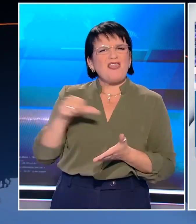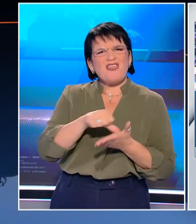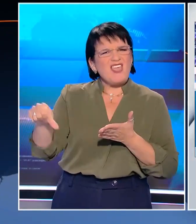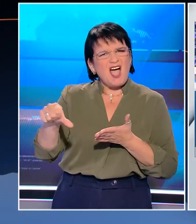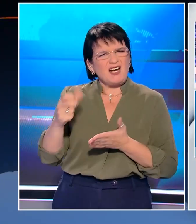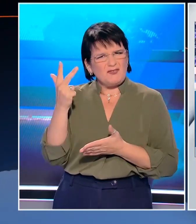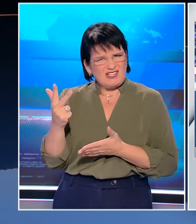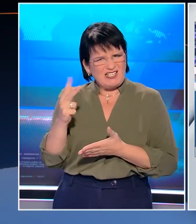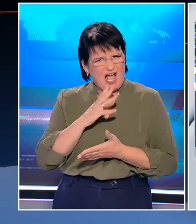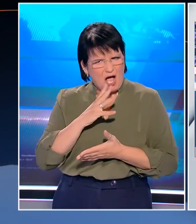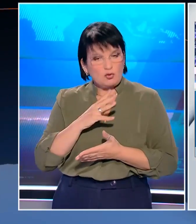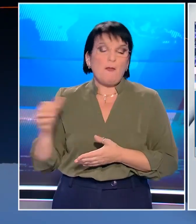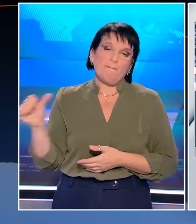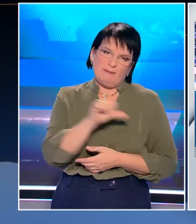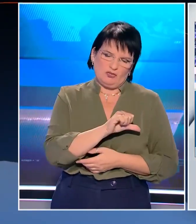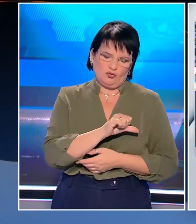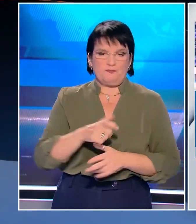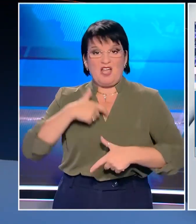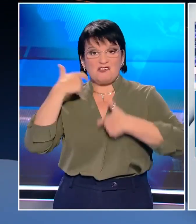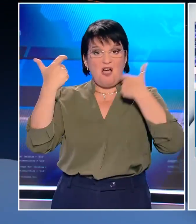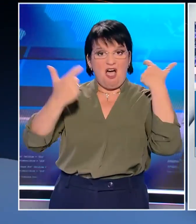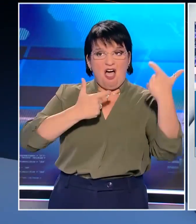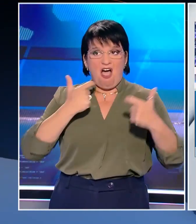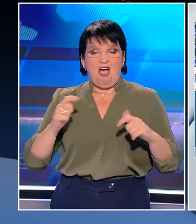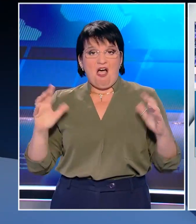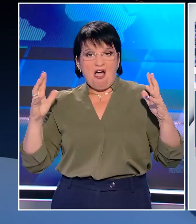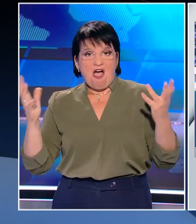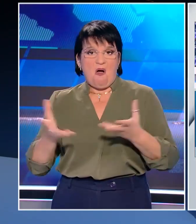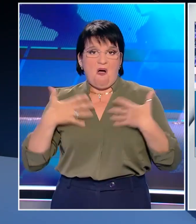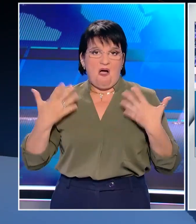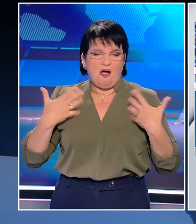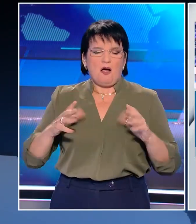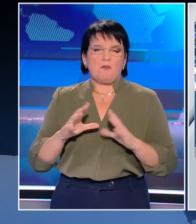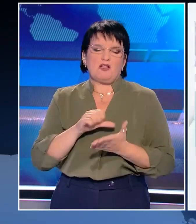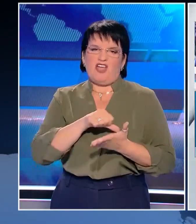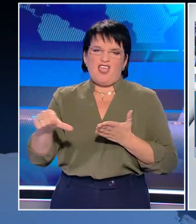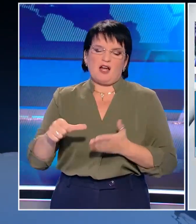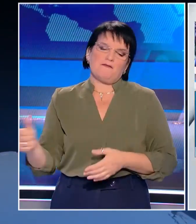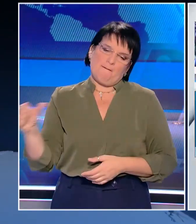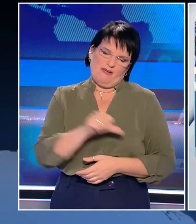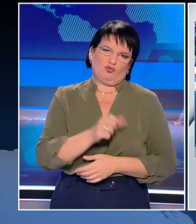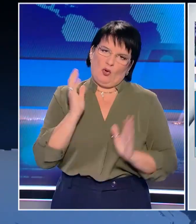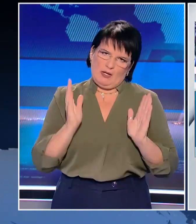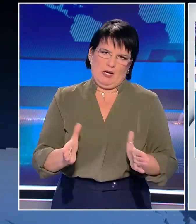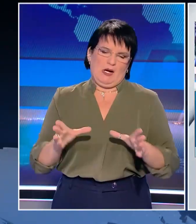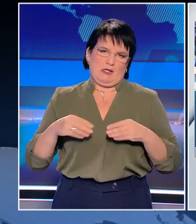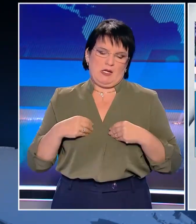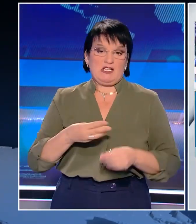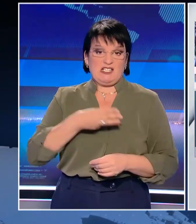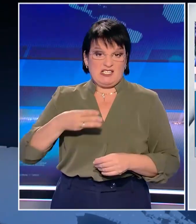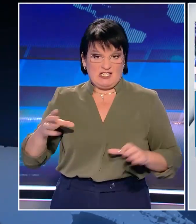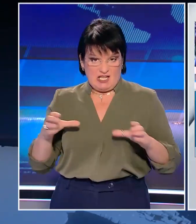όλες αυτές οι αχές τριάμβου και να ανακληθούν οι διαγραφές. Αν θέλουμε ο